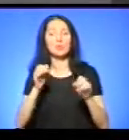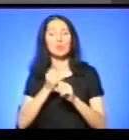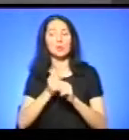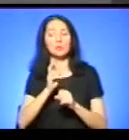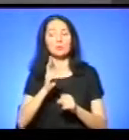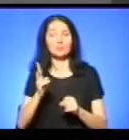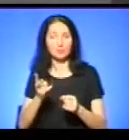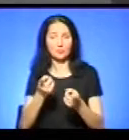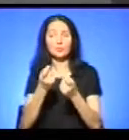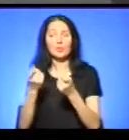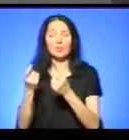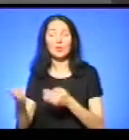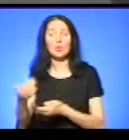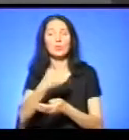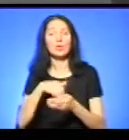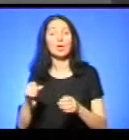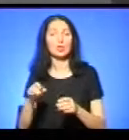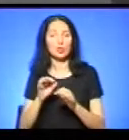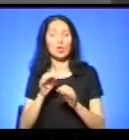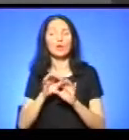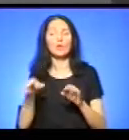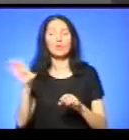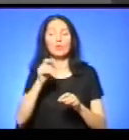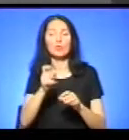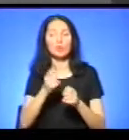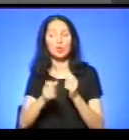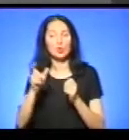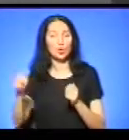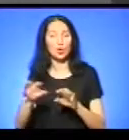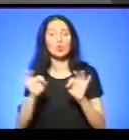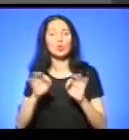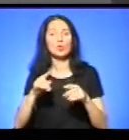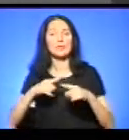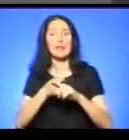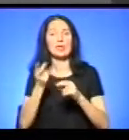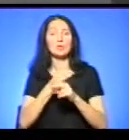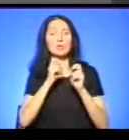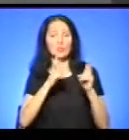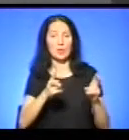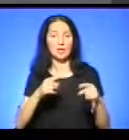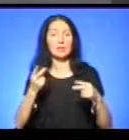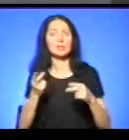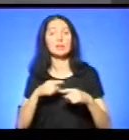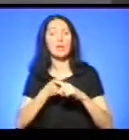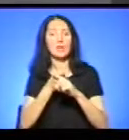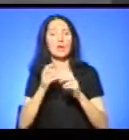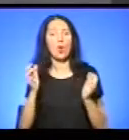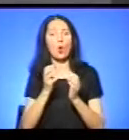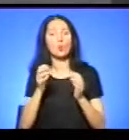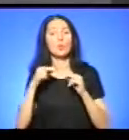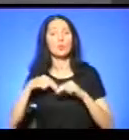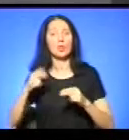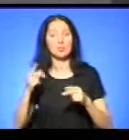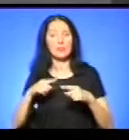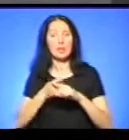збиранні врожаю, інструктують. Кожен проходить інструктаж з техніки безпеки, з техніки охорони праці, з техніки пожежної